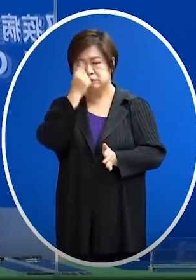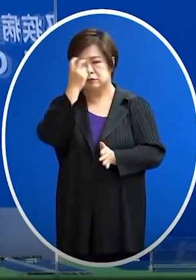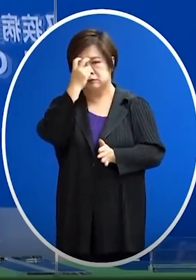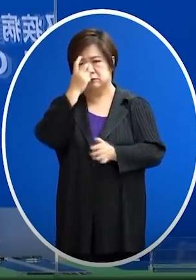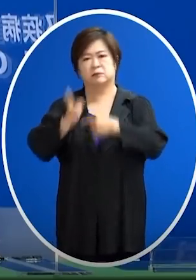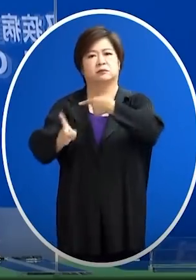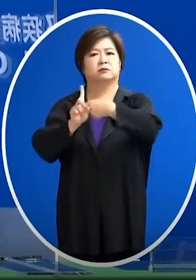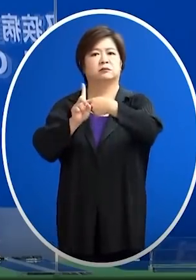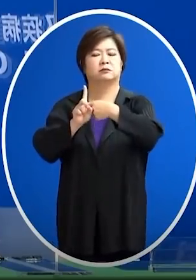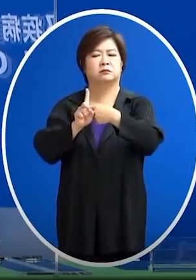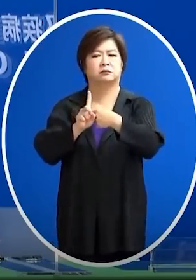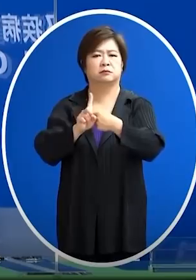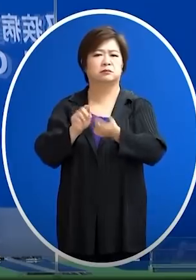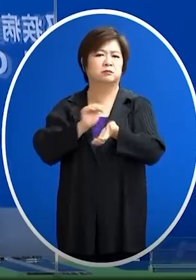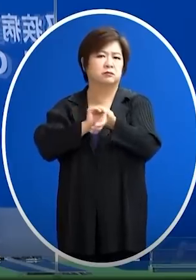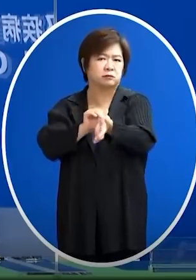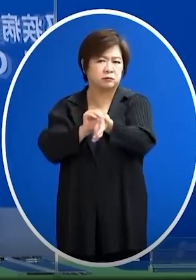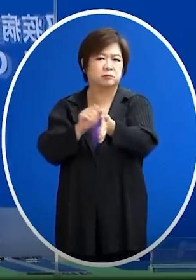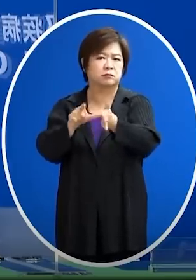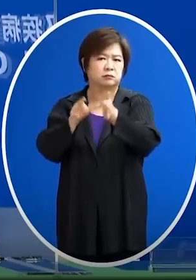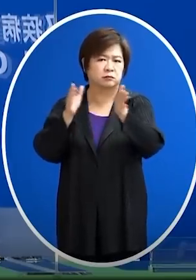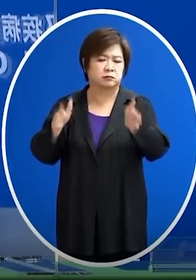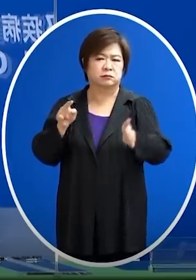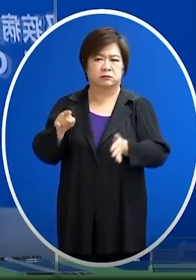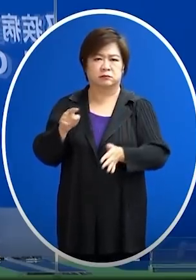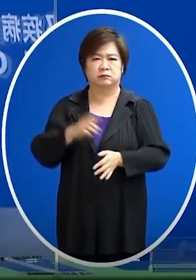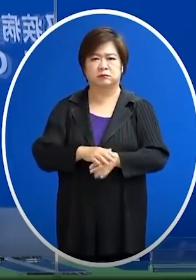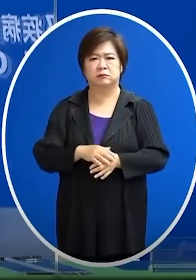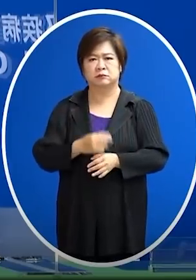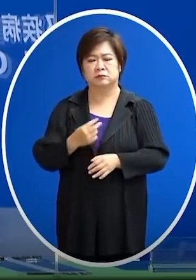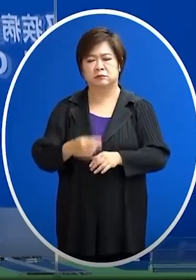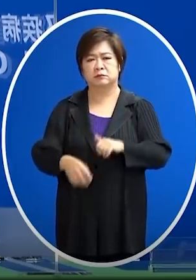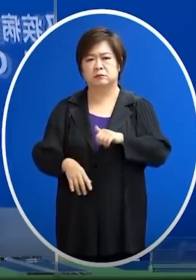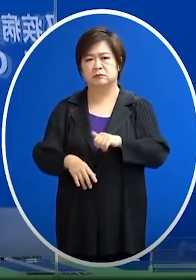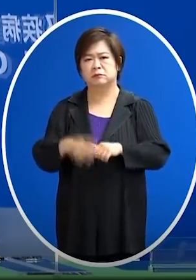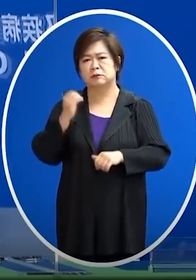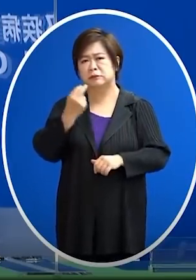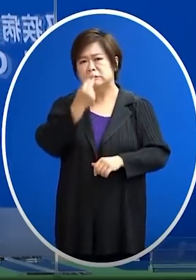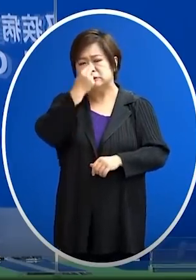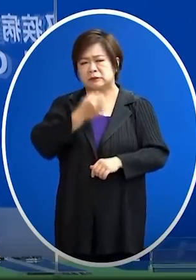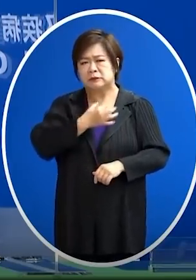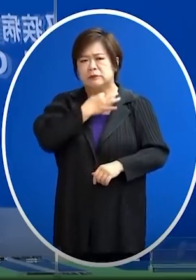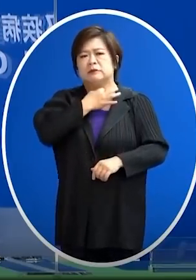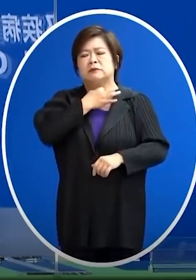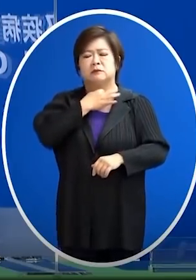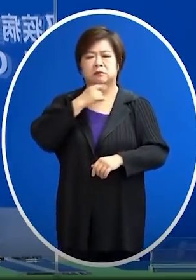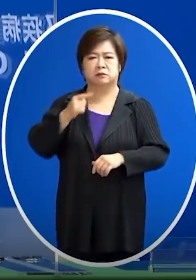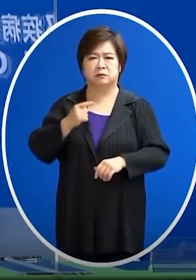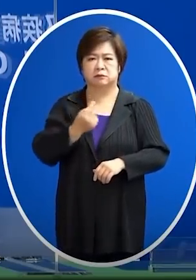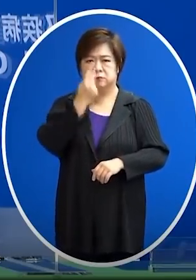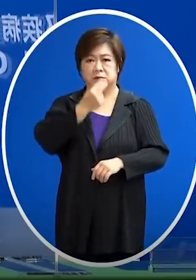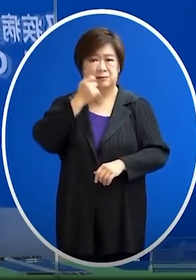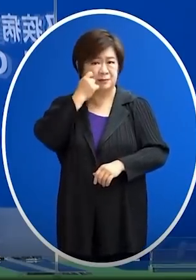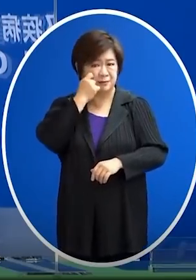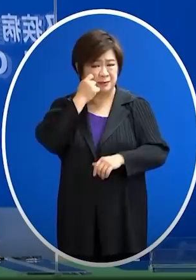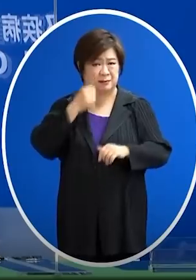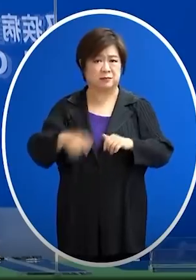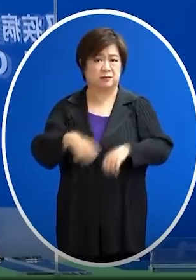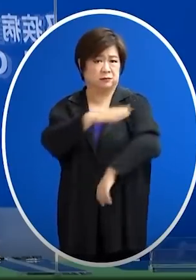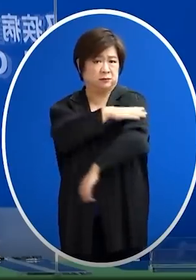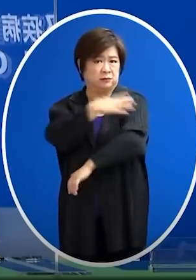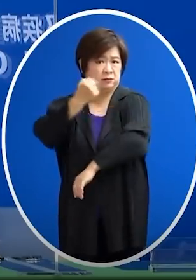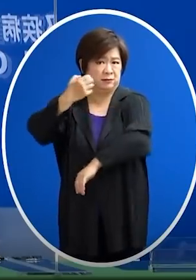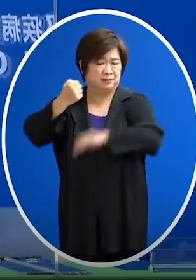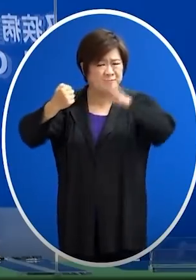不過在就醫之後就發現說有這個比較嚴重的缺氧跟這個呼吸困難 血壓低的一個狀況 所以就